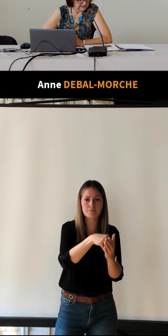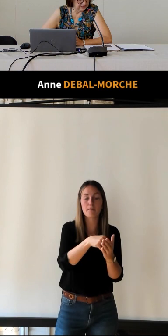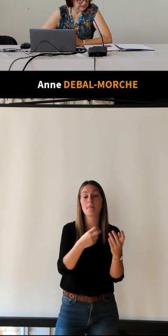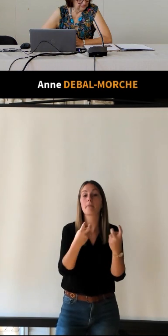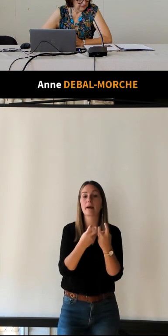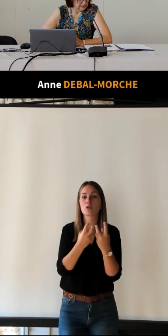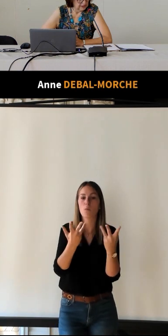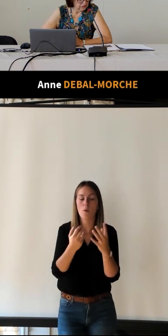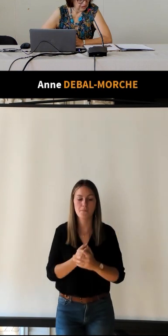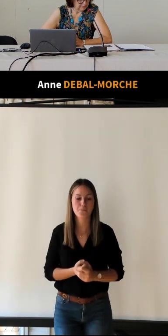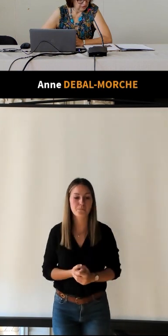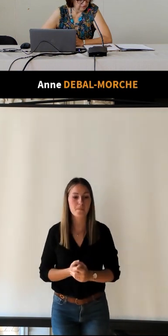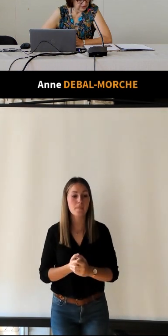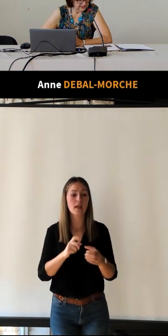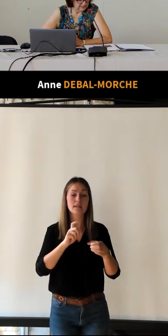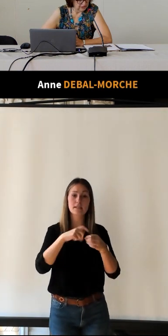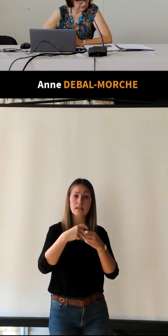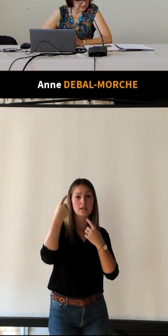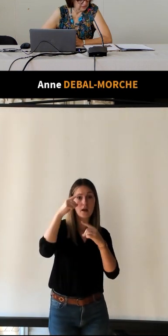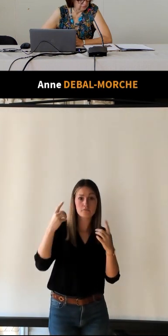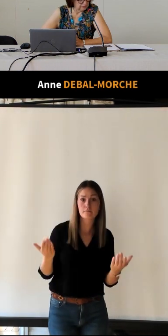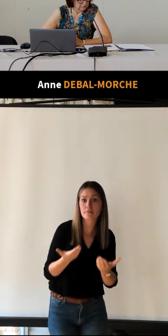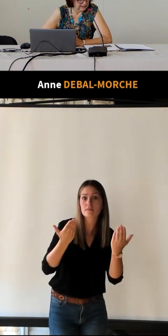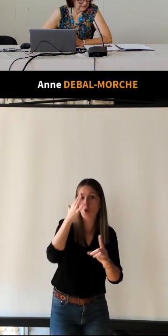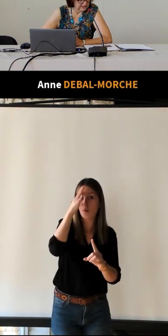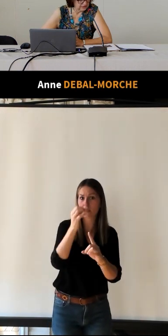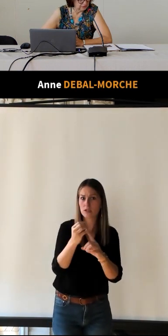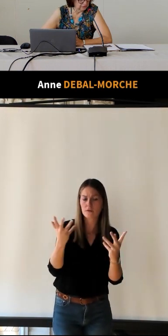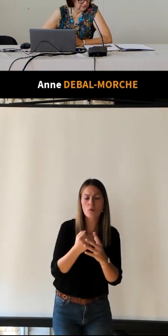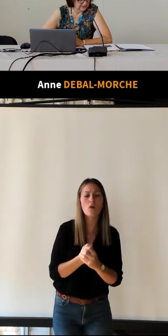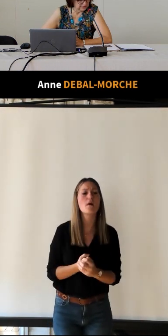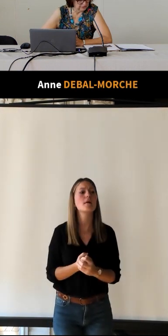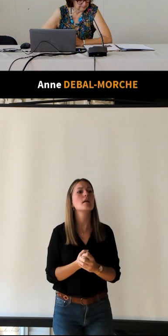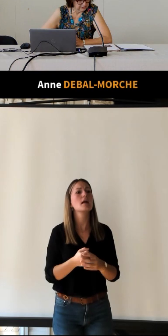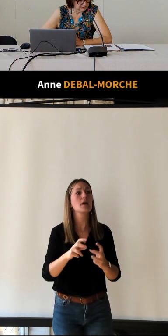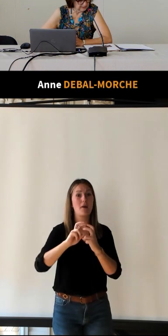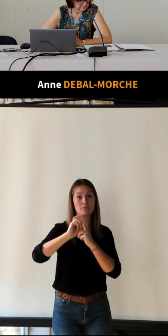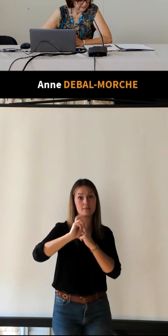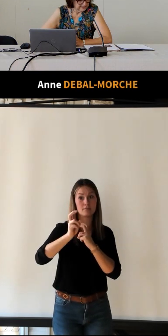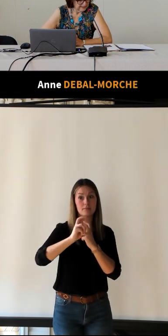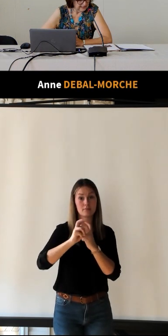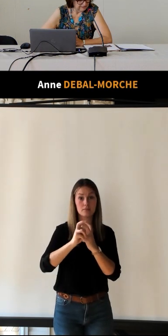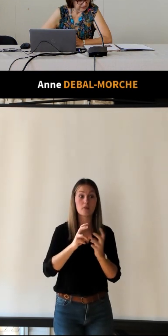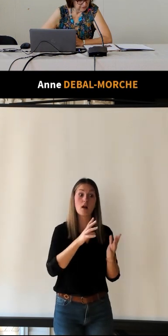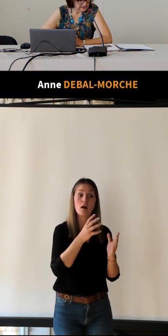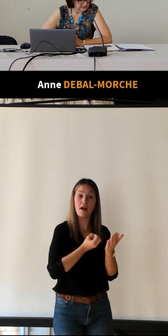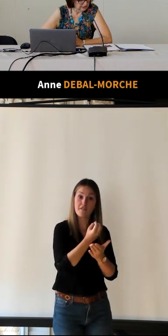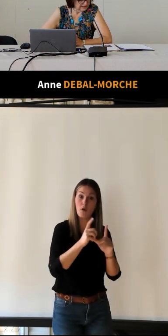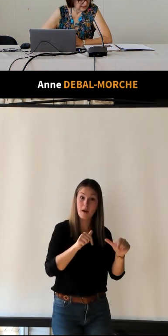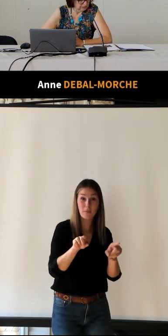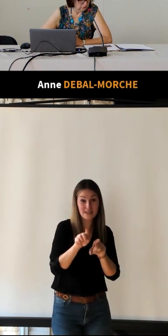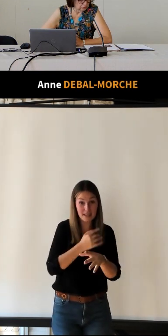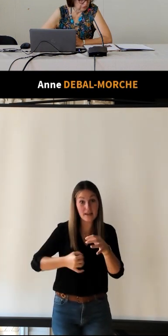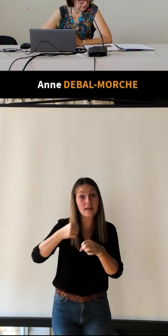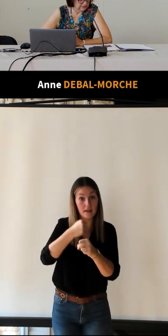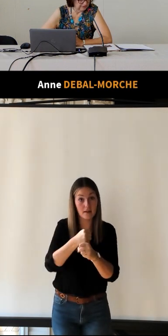'initiative tend à provoquer l'amélioration ou la création de moyens de transport, à favoriser dans l